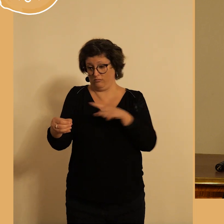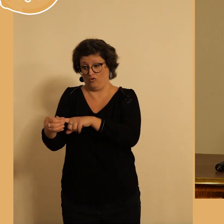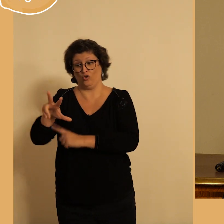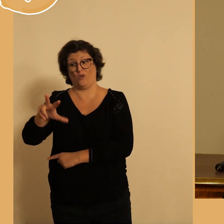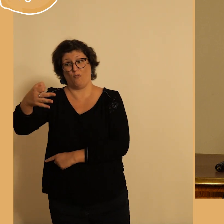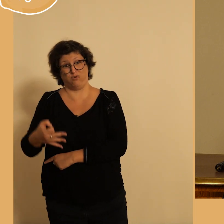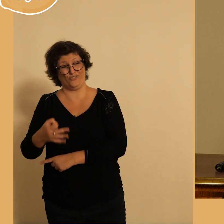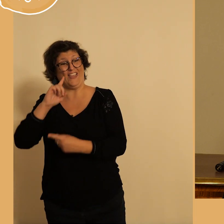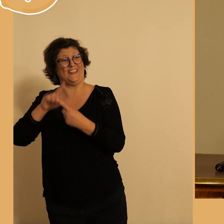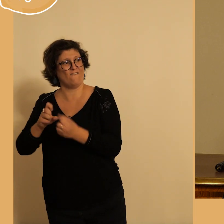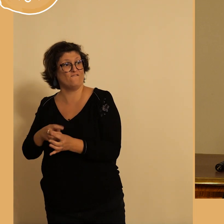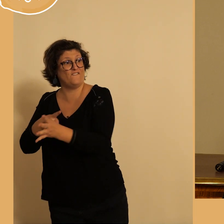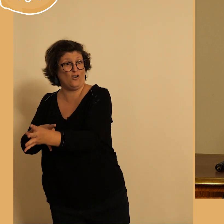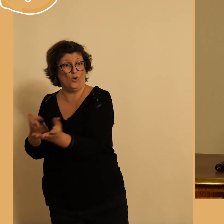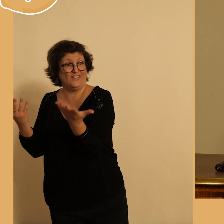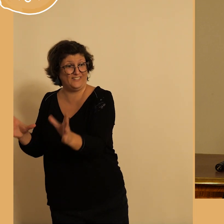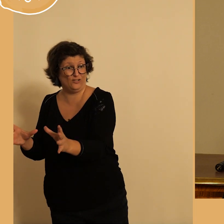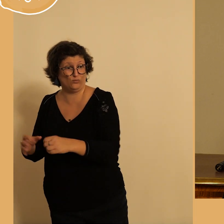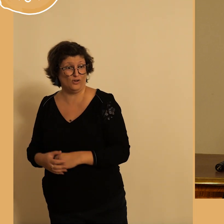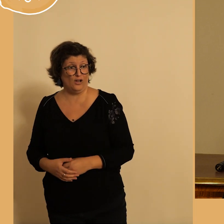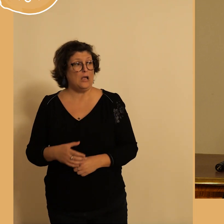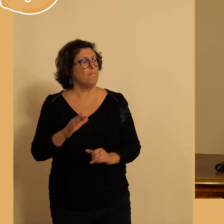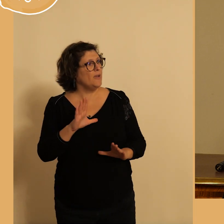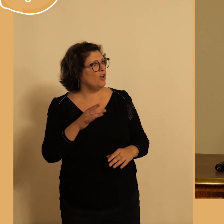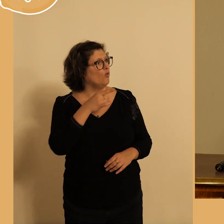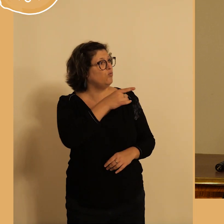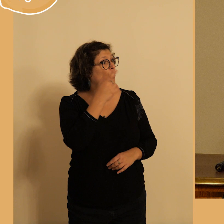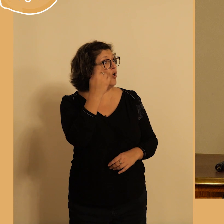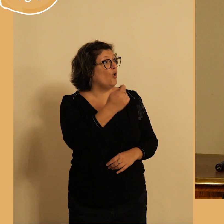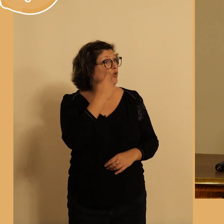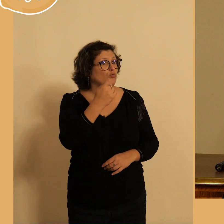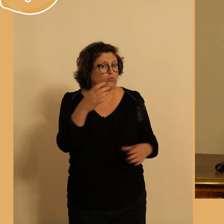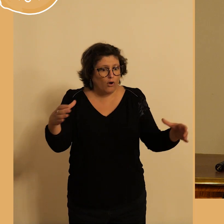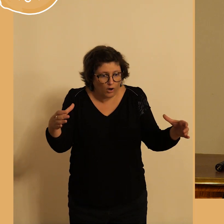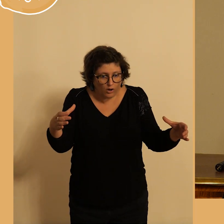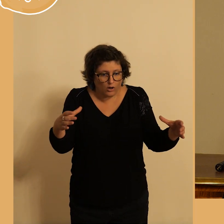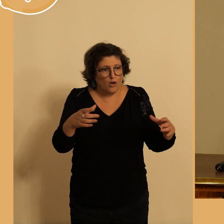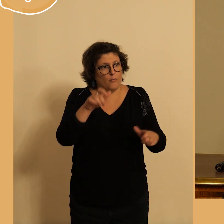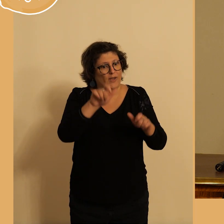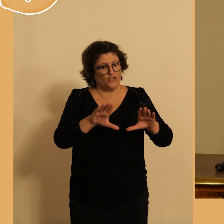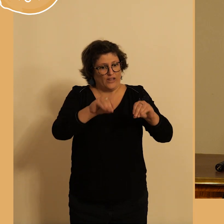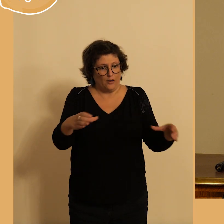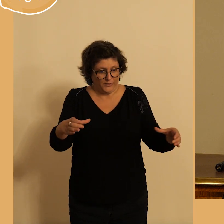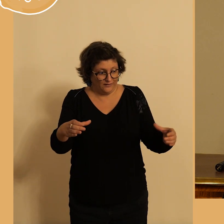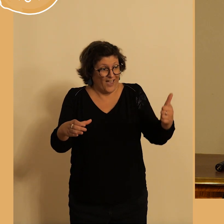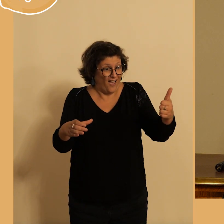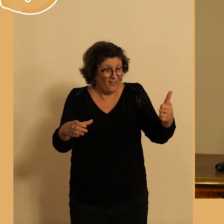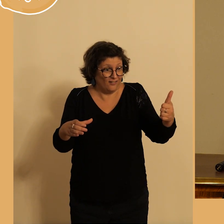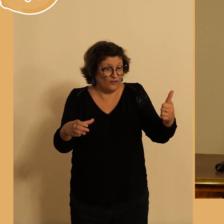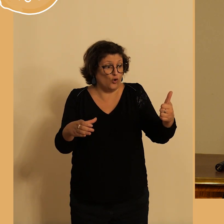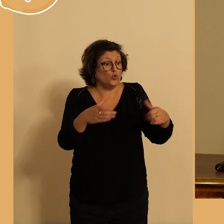le chiffre que vous avez annoncé c'est-à-dire un Tourangeau sur deux qui faisait du vélo voilà ça me fait rêver et j'espère qu'on y reviendra